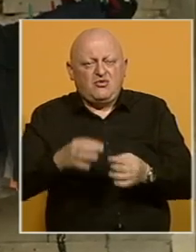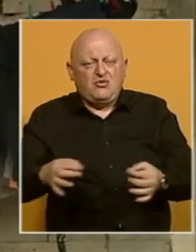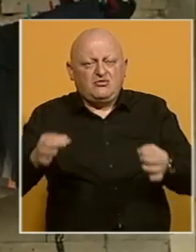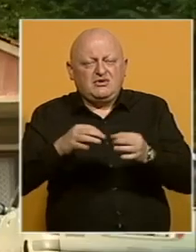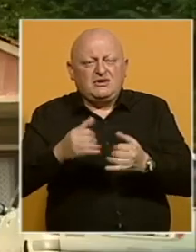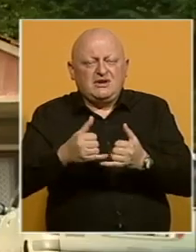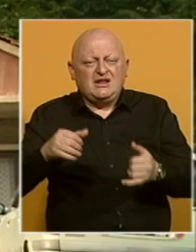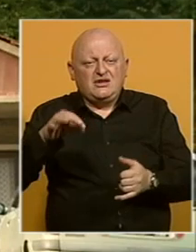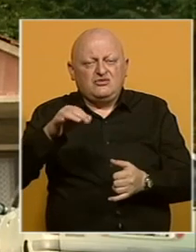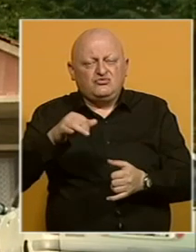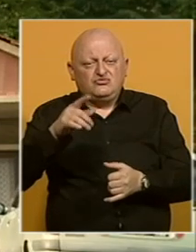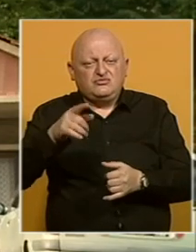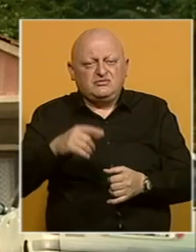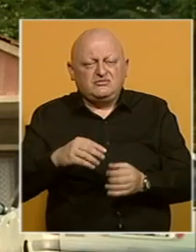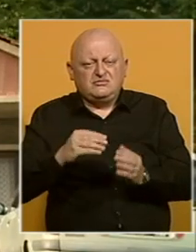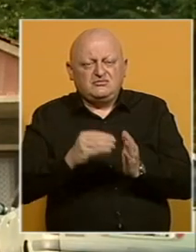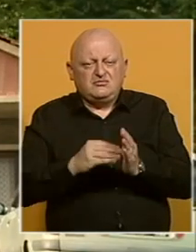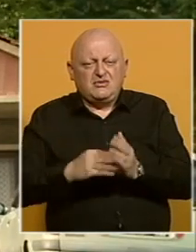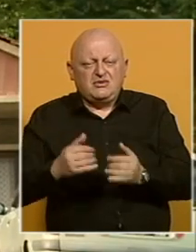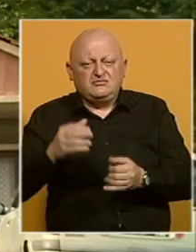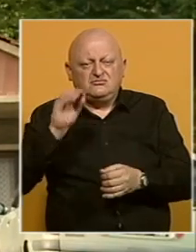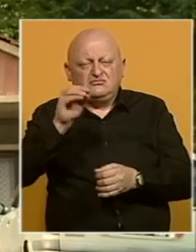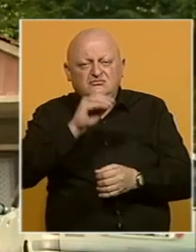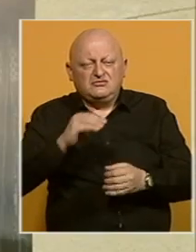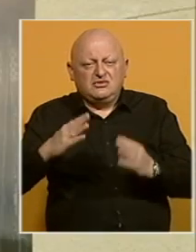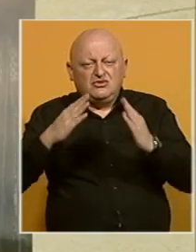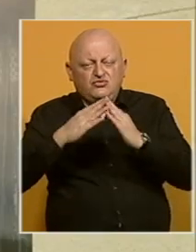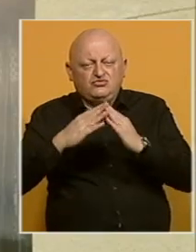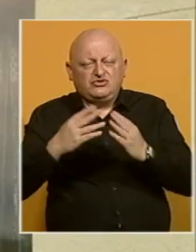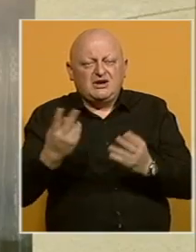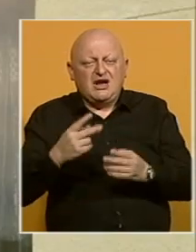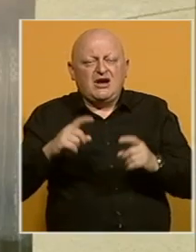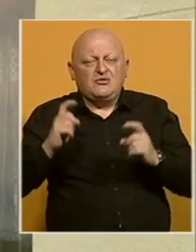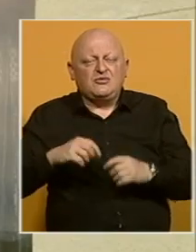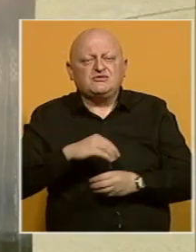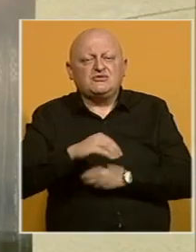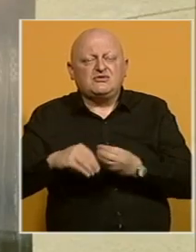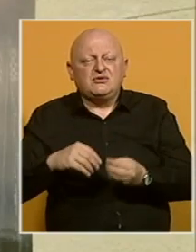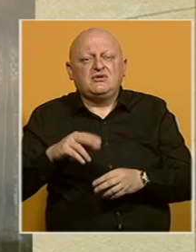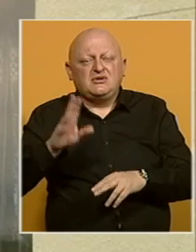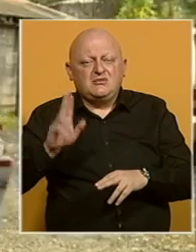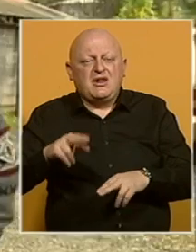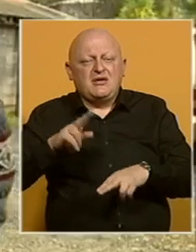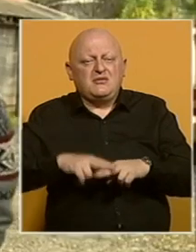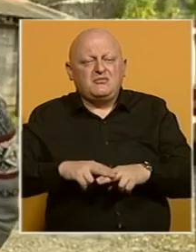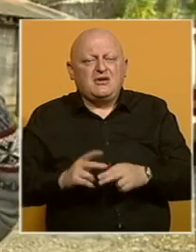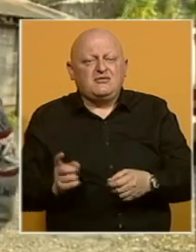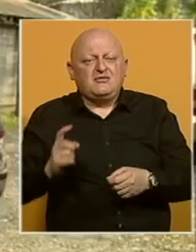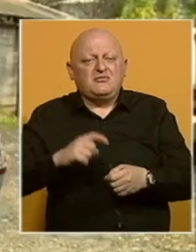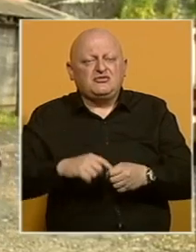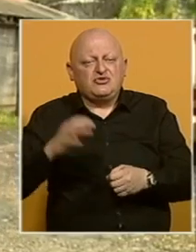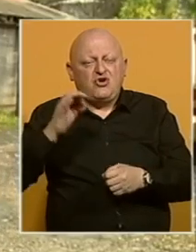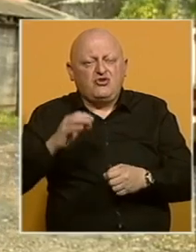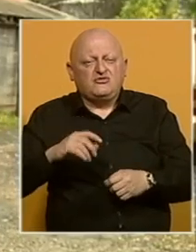grada Tuzle, da se mapiraju izgrađeni stambeni objekti, kako bi romske obitelji ostvarile pravo na priključke za